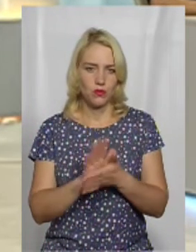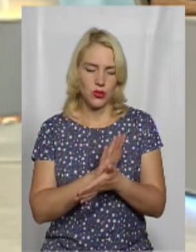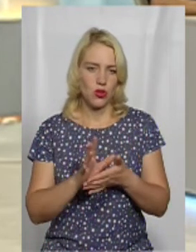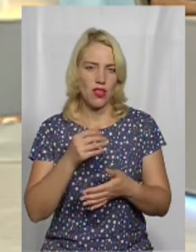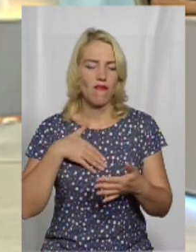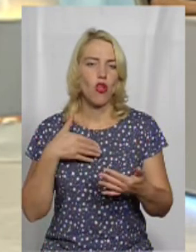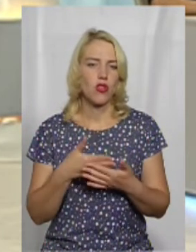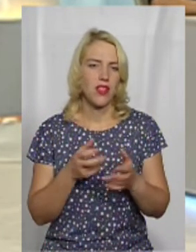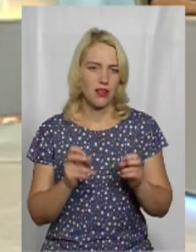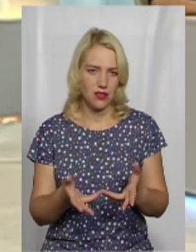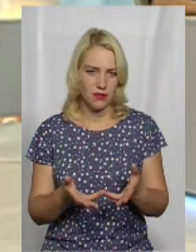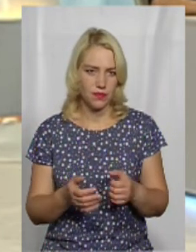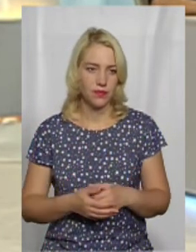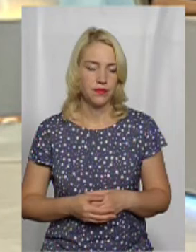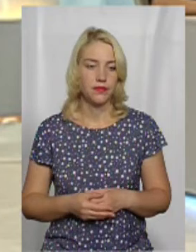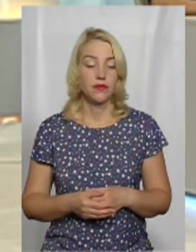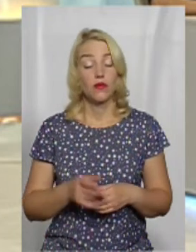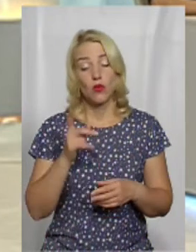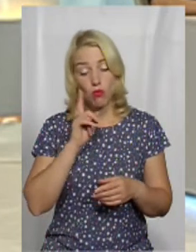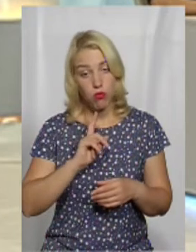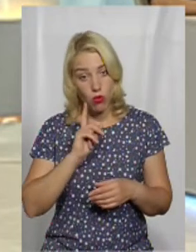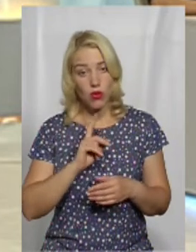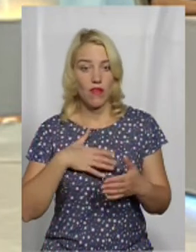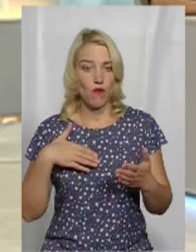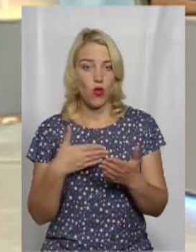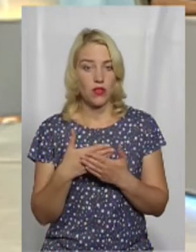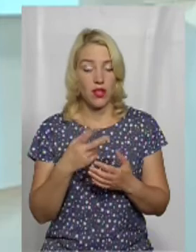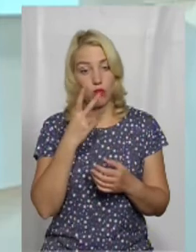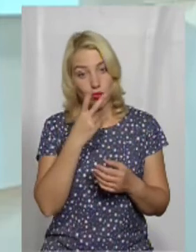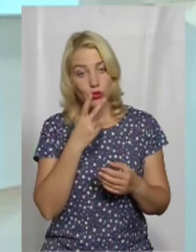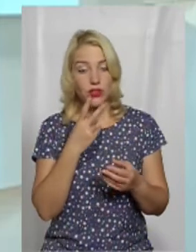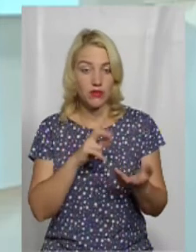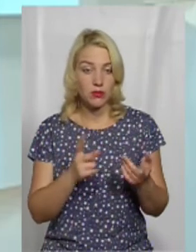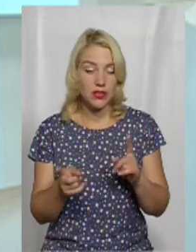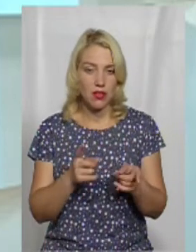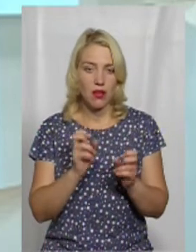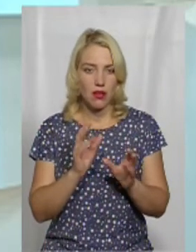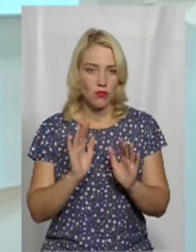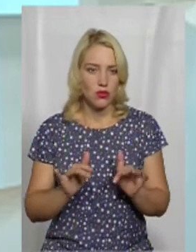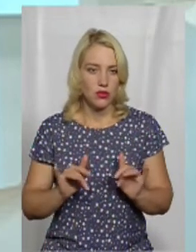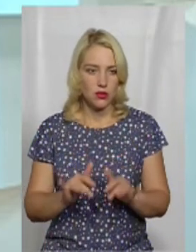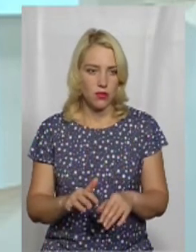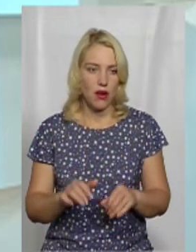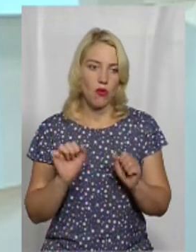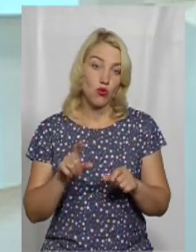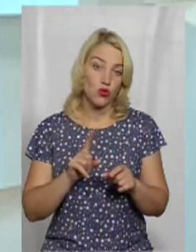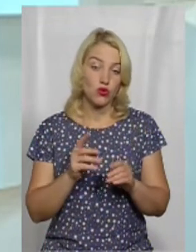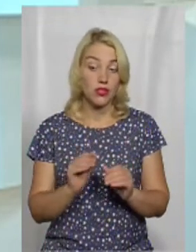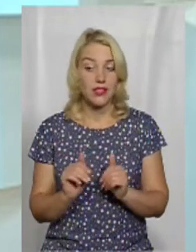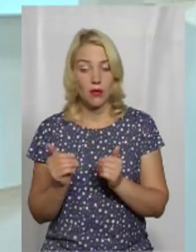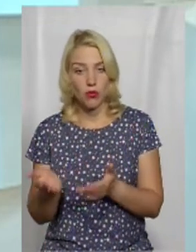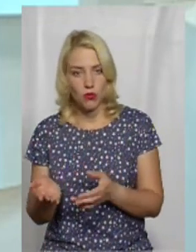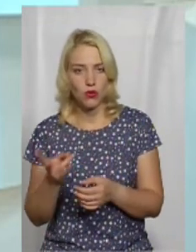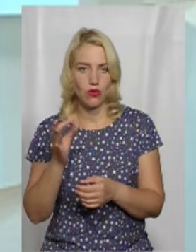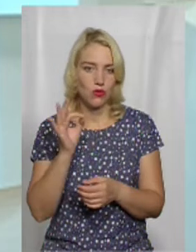на волонтерських правах. Можливо, якщо подимось до сінансування справи, то можливо ми зможемо їм щось запропонувати,